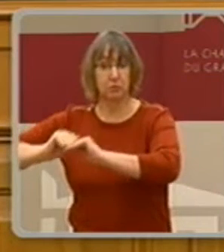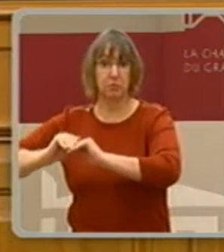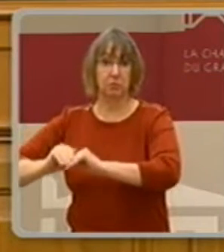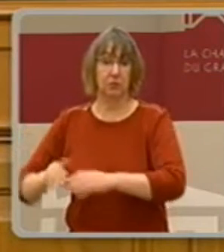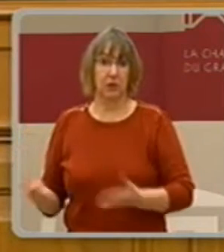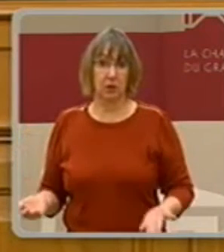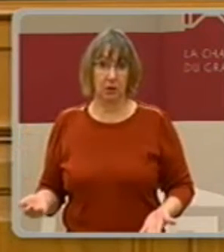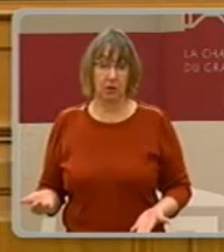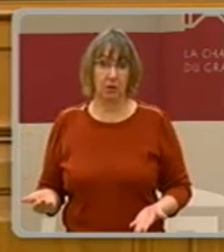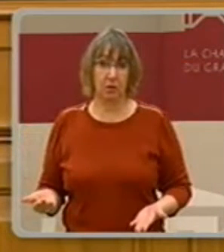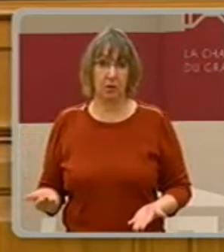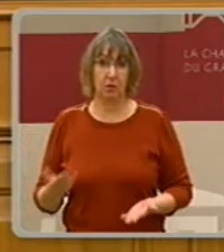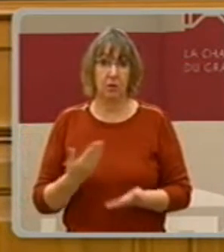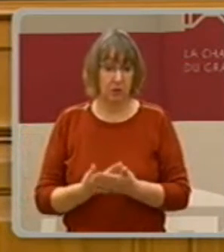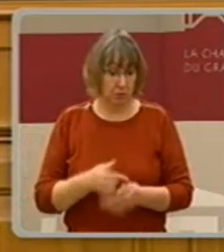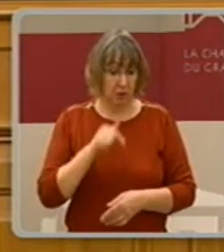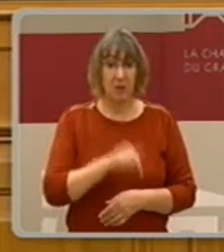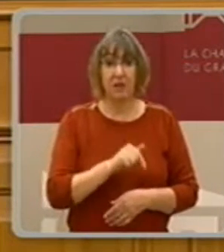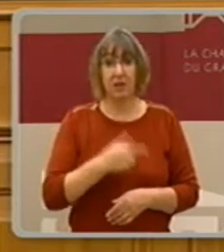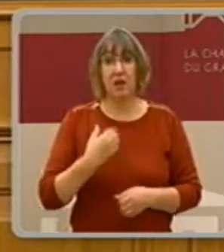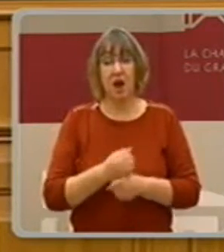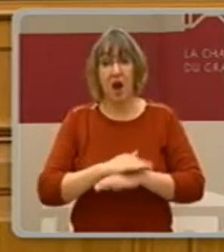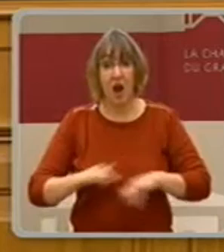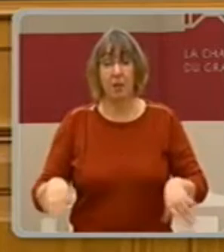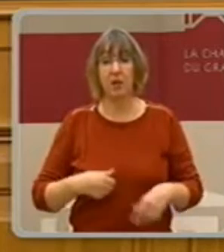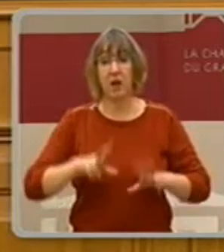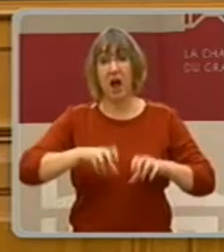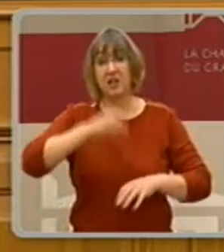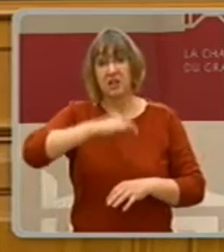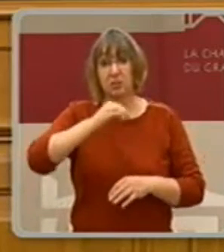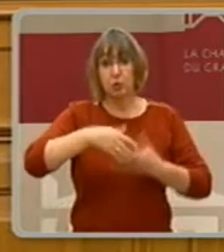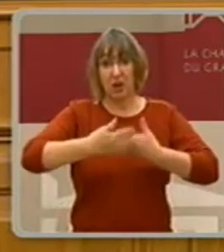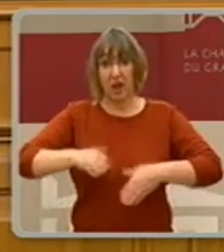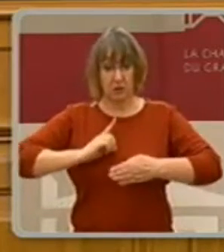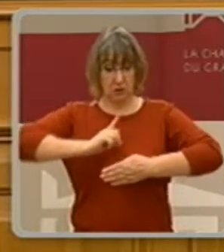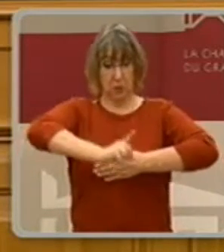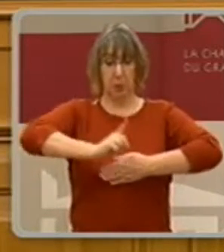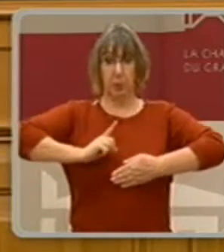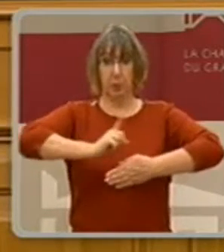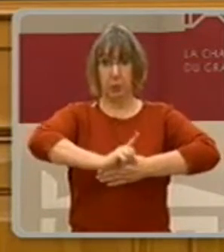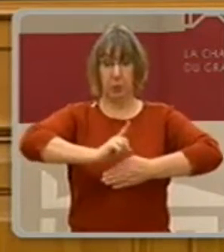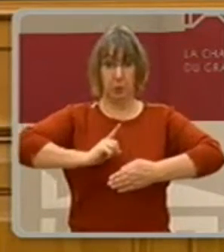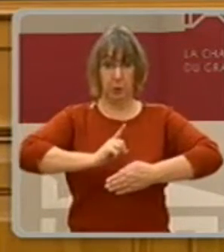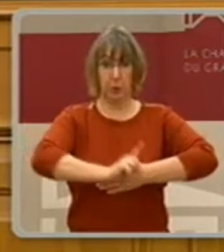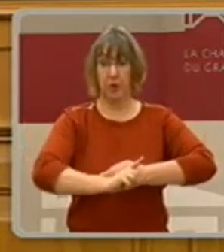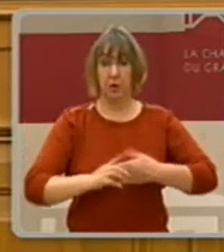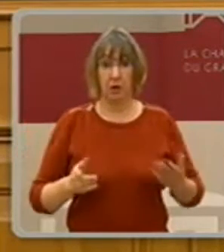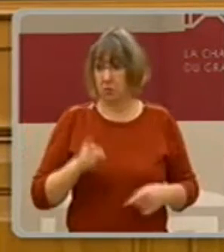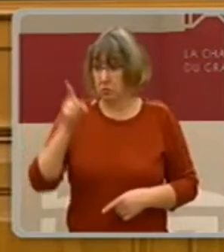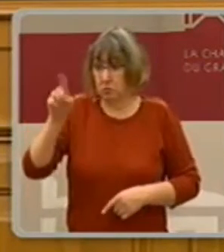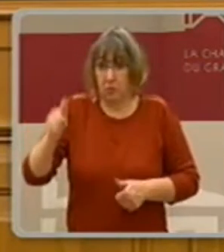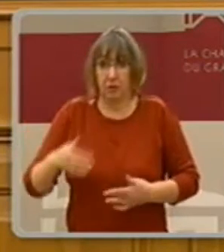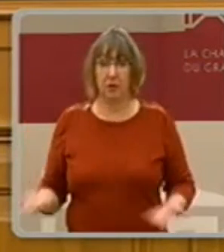an dem Erbisplätze zurückging, muss man aber wissen, dass man in den letzten Jahren 2015 und 2016